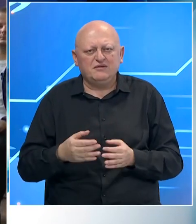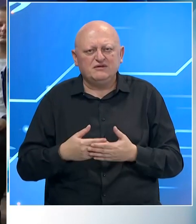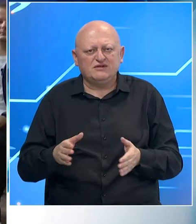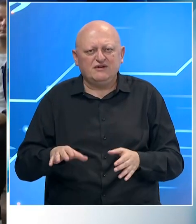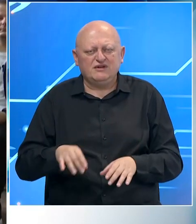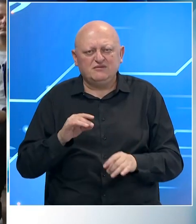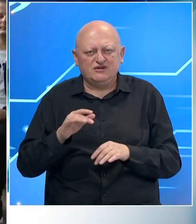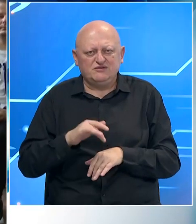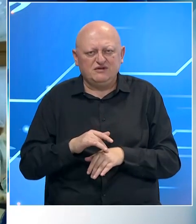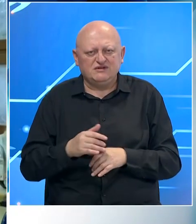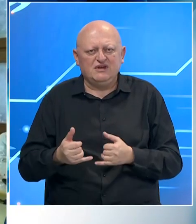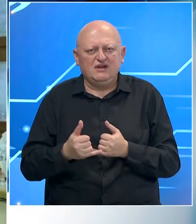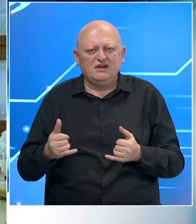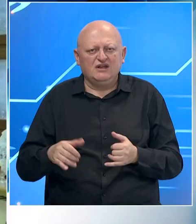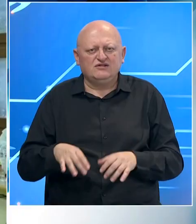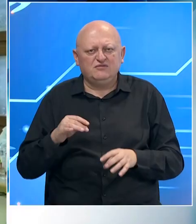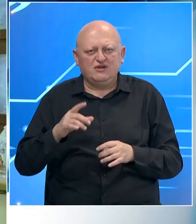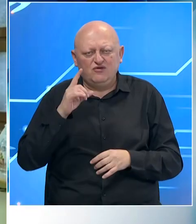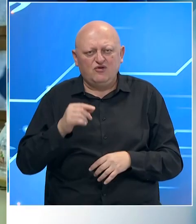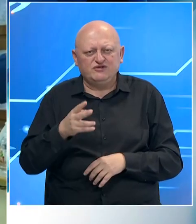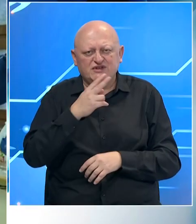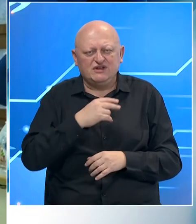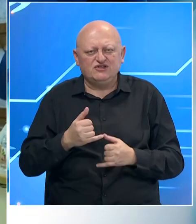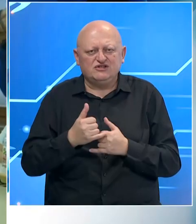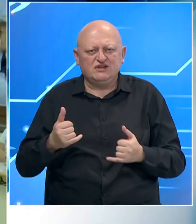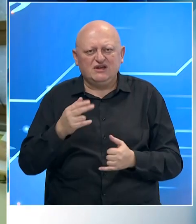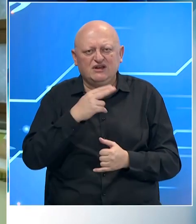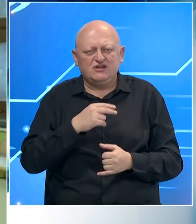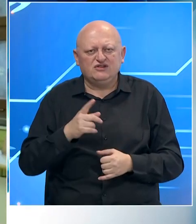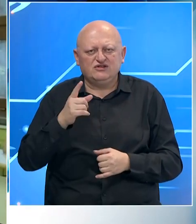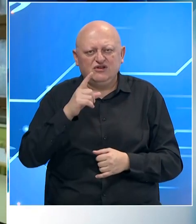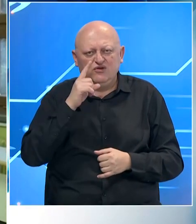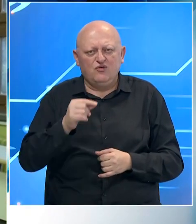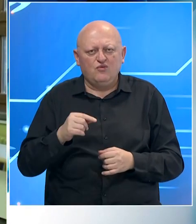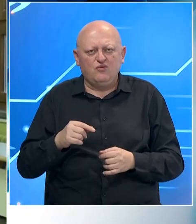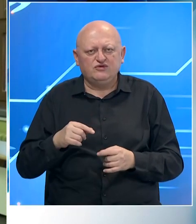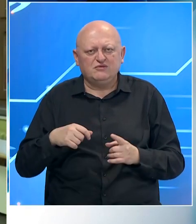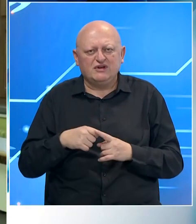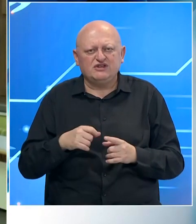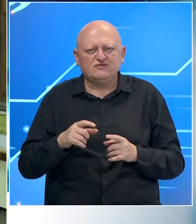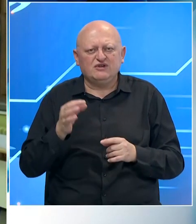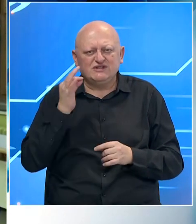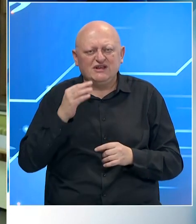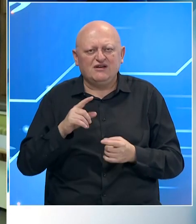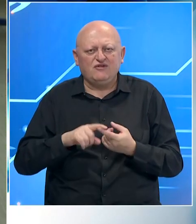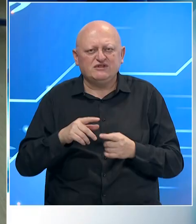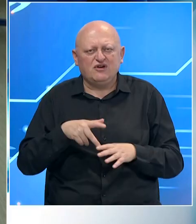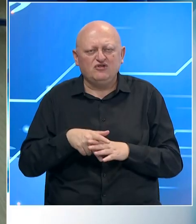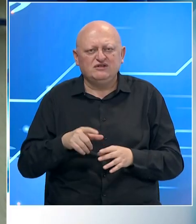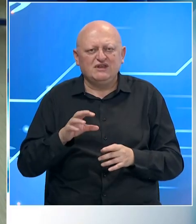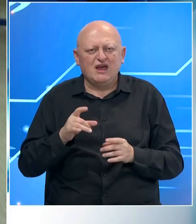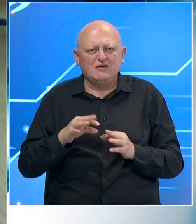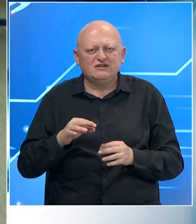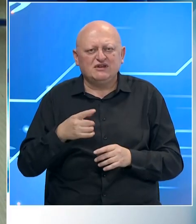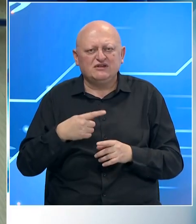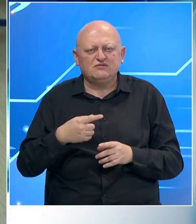pripreme za otvaranje biračkog mjesta. Građani biraju opštinske načelnike i gradonačelnike. U općinama Kreševo, Kiseljak, Vojnica, Konjici